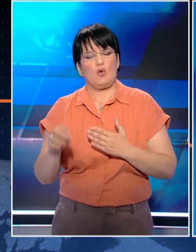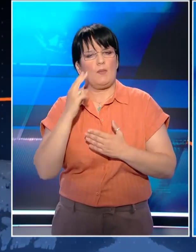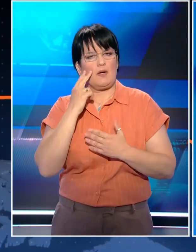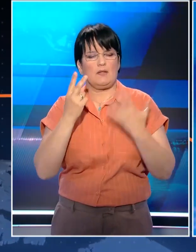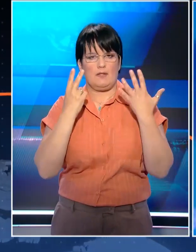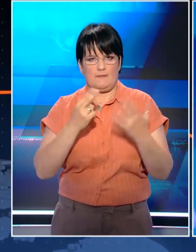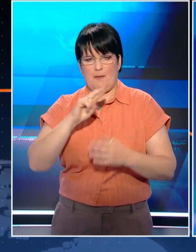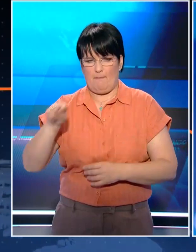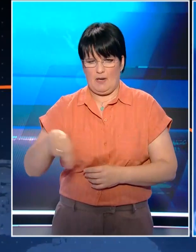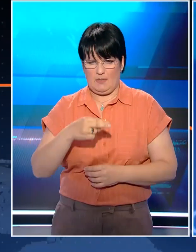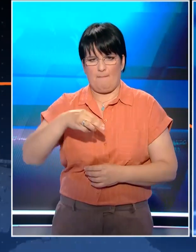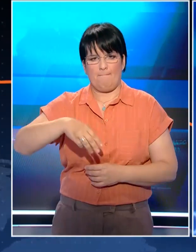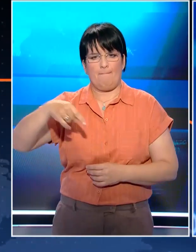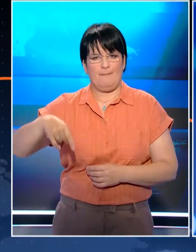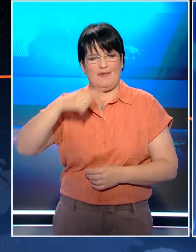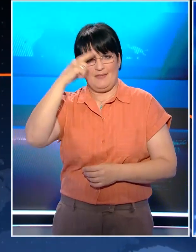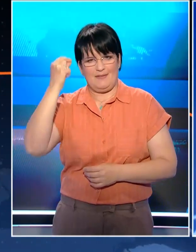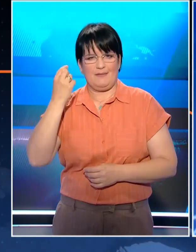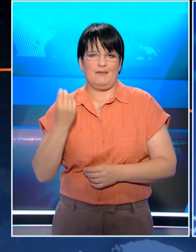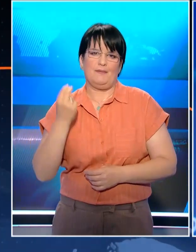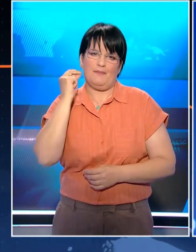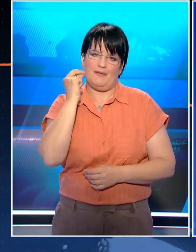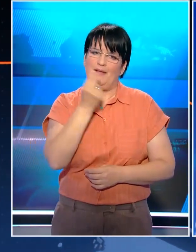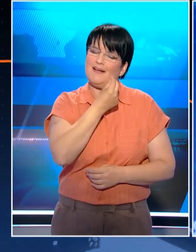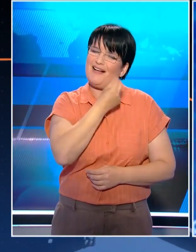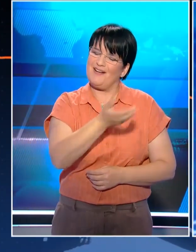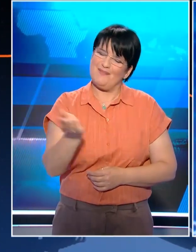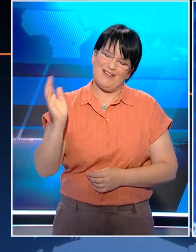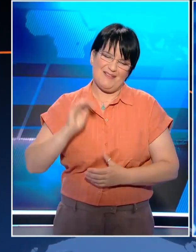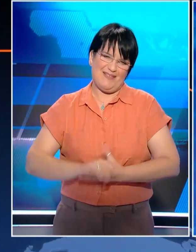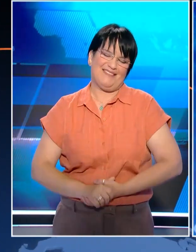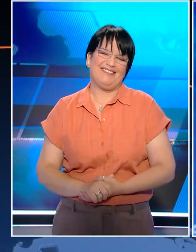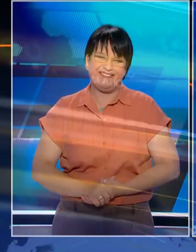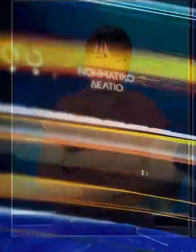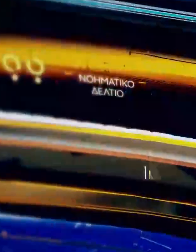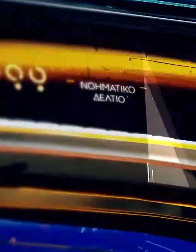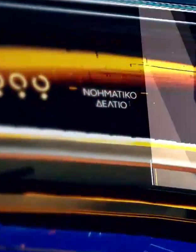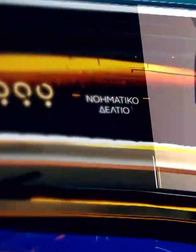δελτίο ειδήσεων του ΟΠΕΝ στις 7 παρατέταρτο με την Ματίνα Παπαδέα. Καλώς απόγευμα.